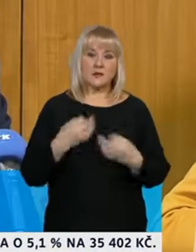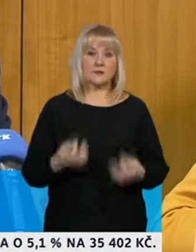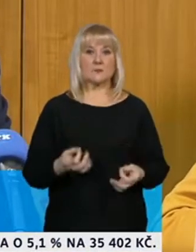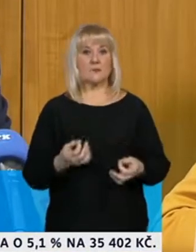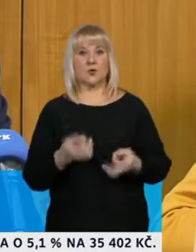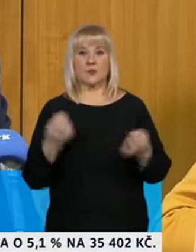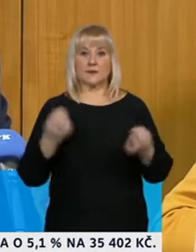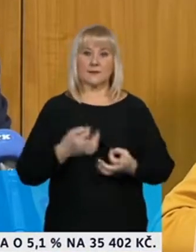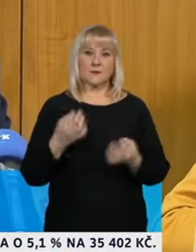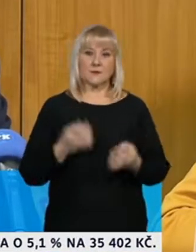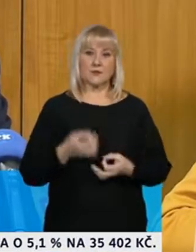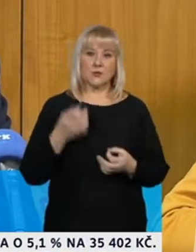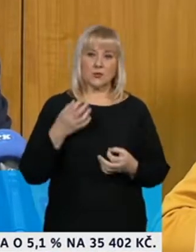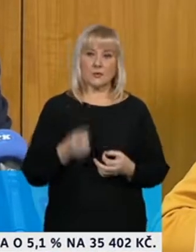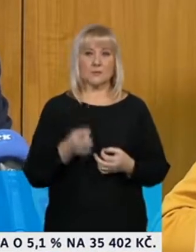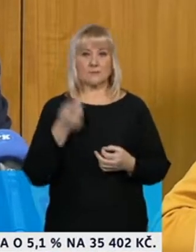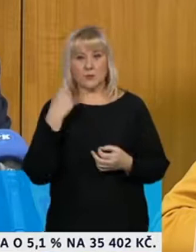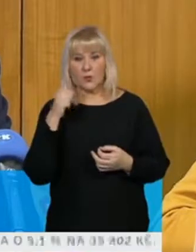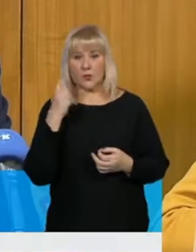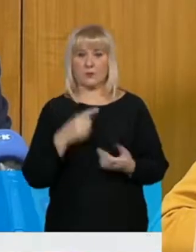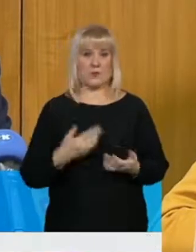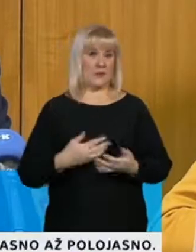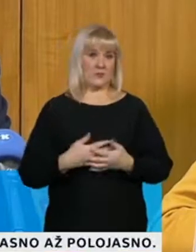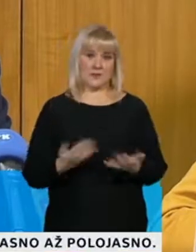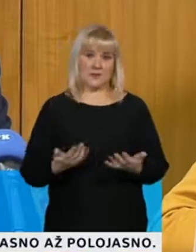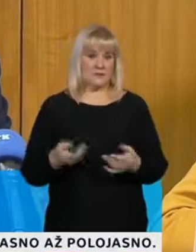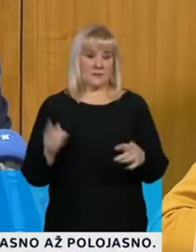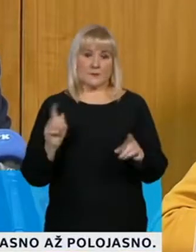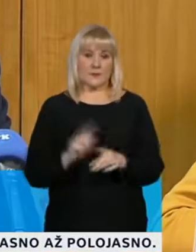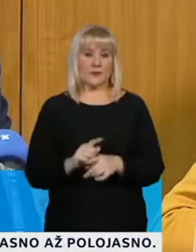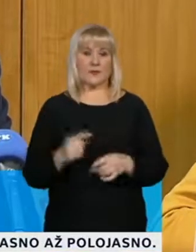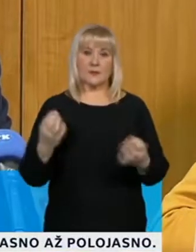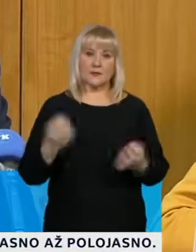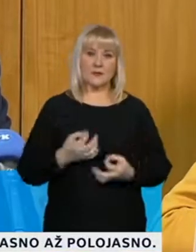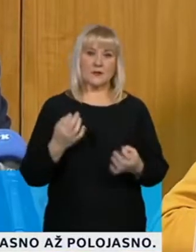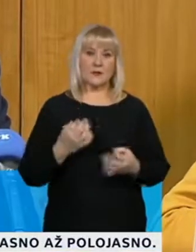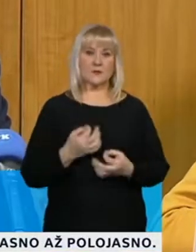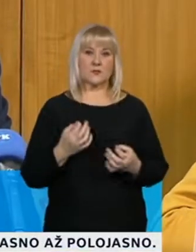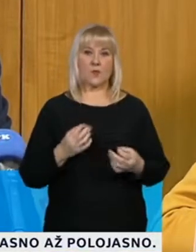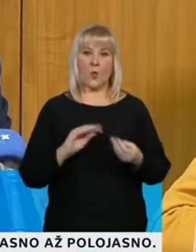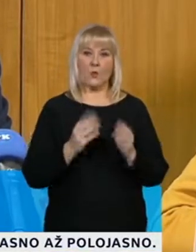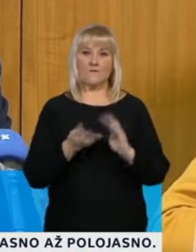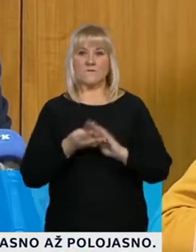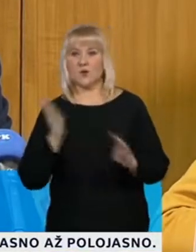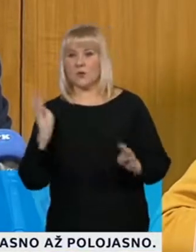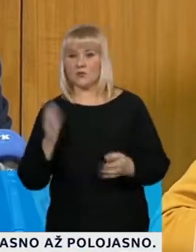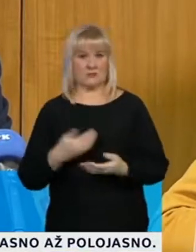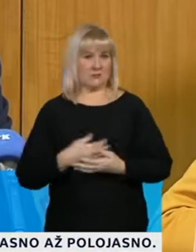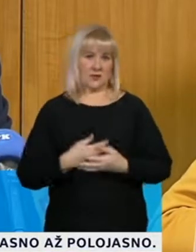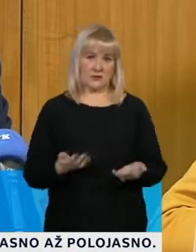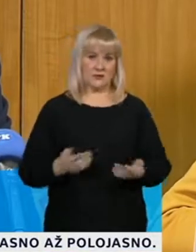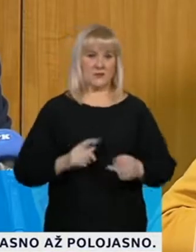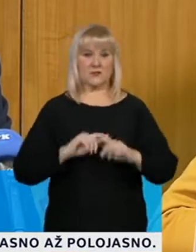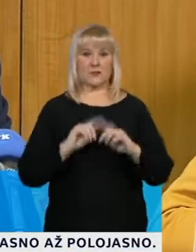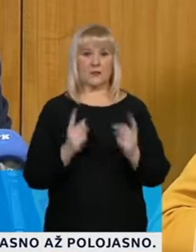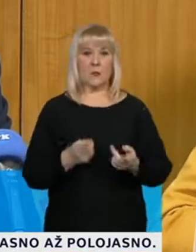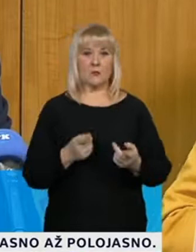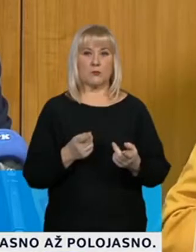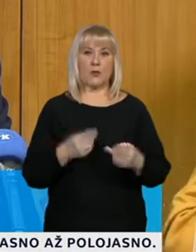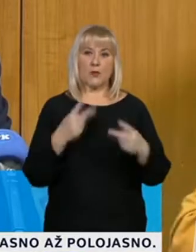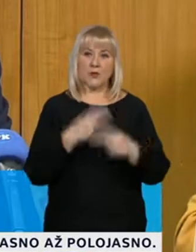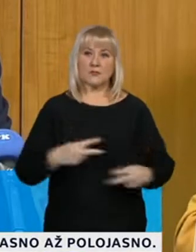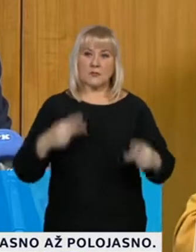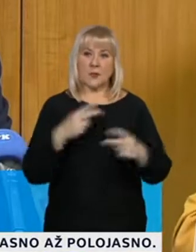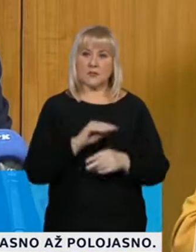excesy, a to ani ve smyslu nějakých obrovských front předobchody nebo nedodržování v